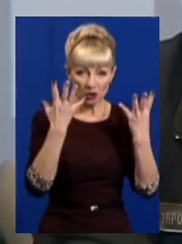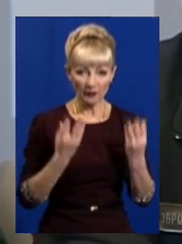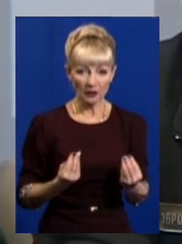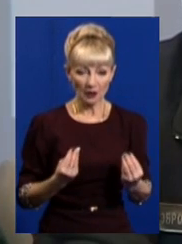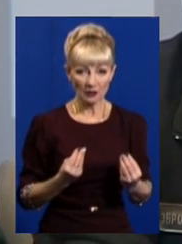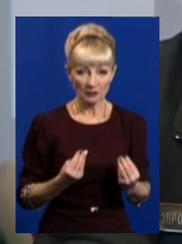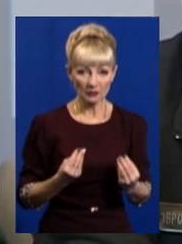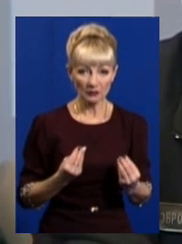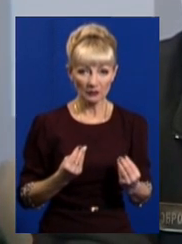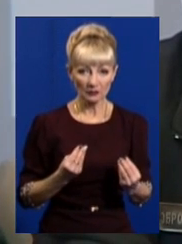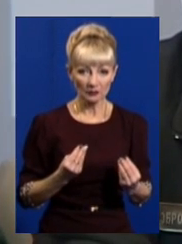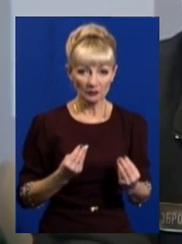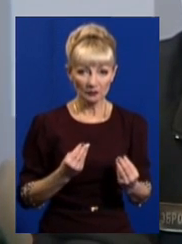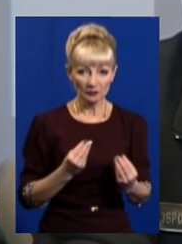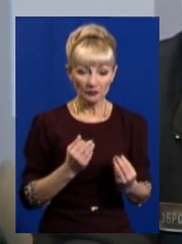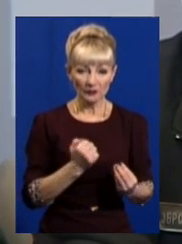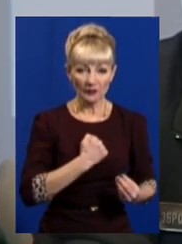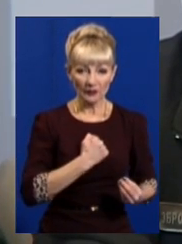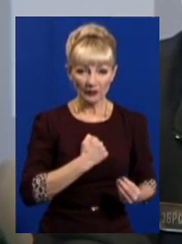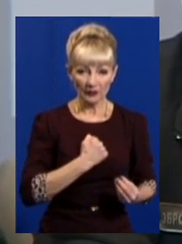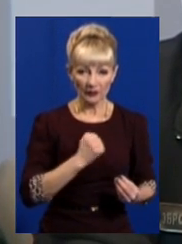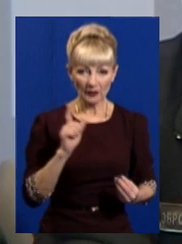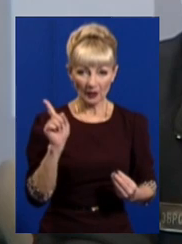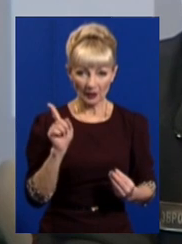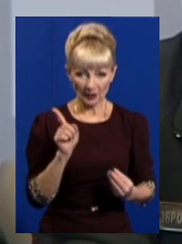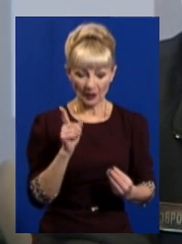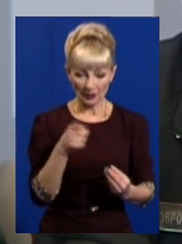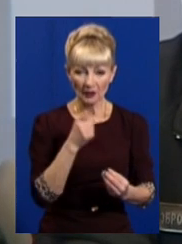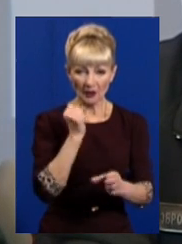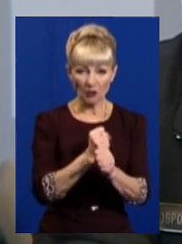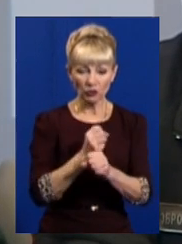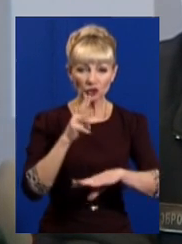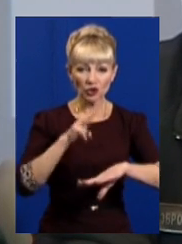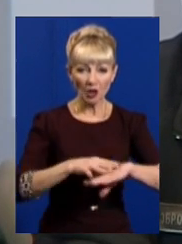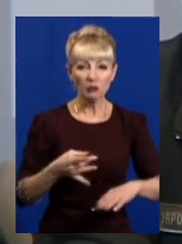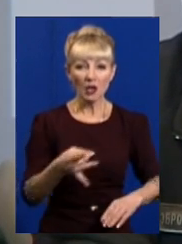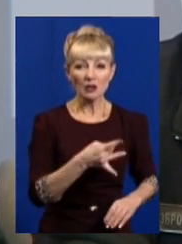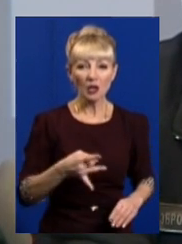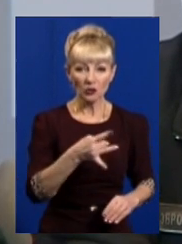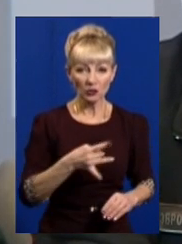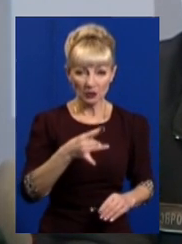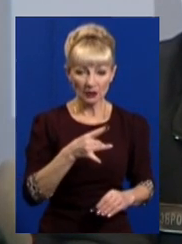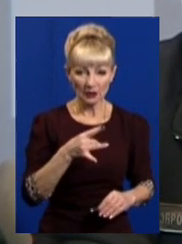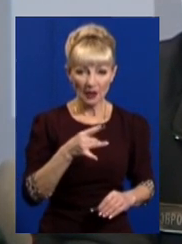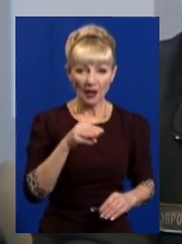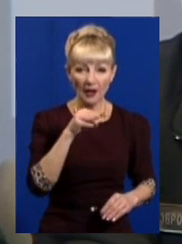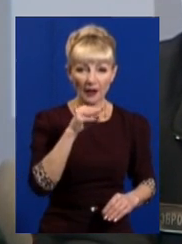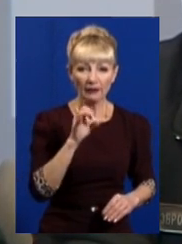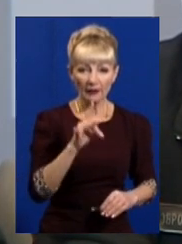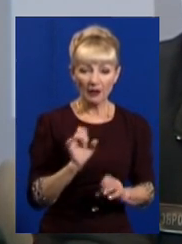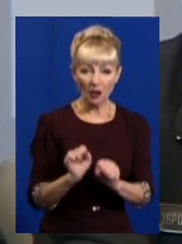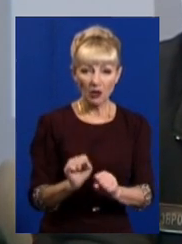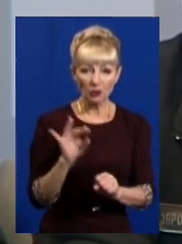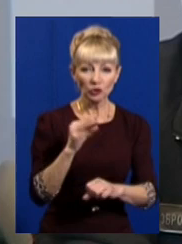починають працювати штаби районів територіальної оборони і штаб територіальної